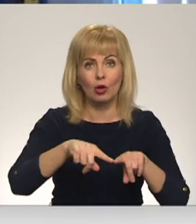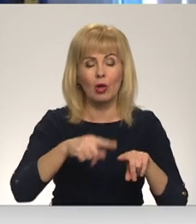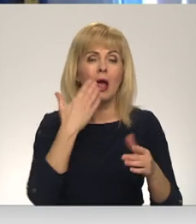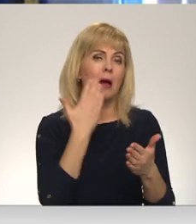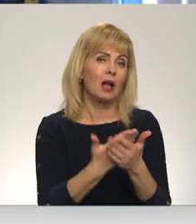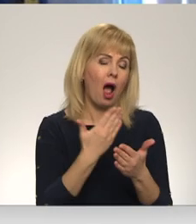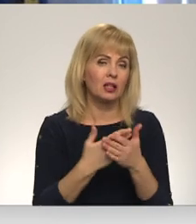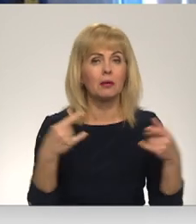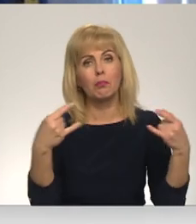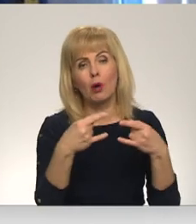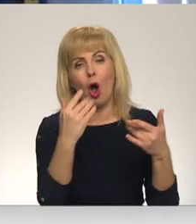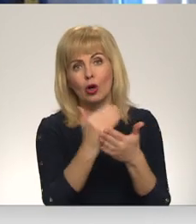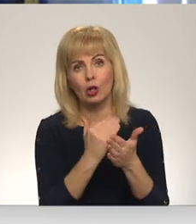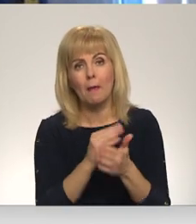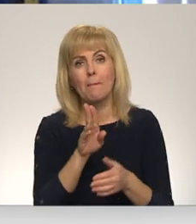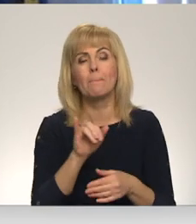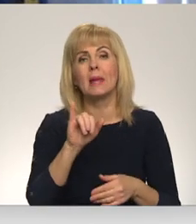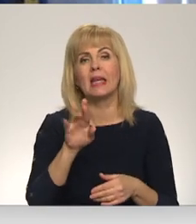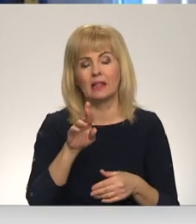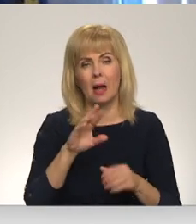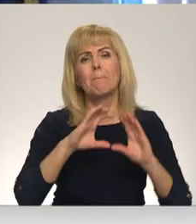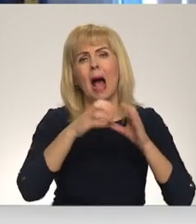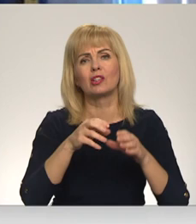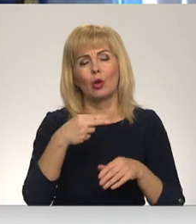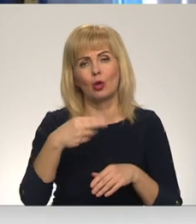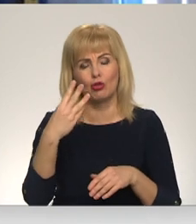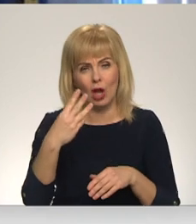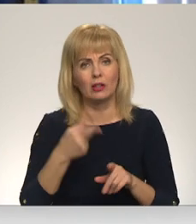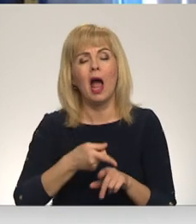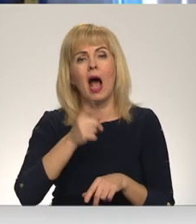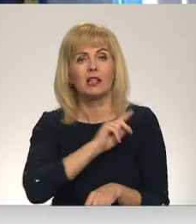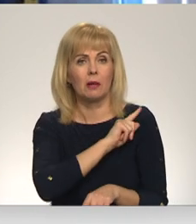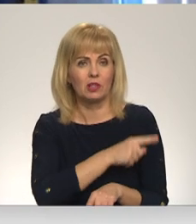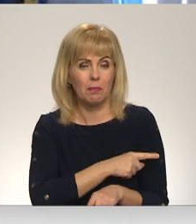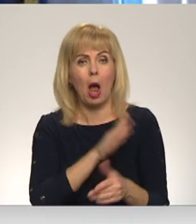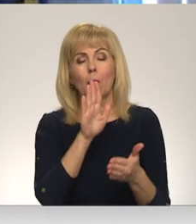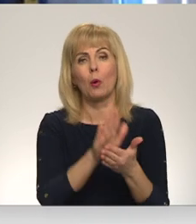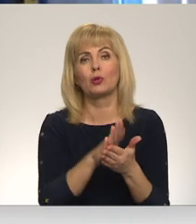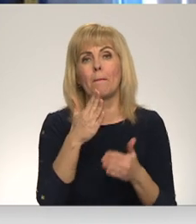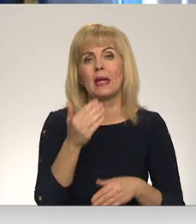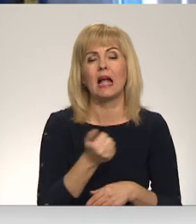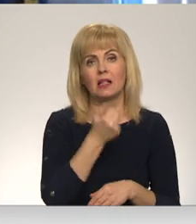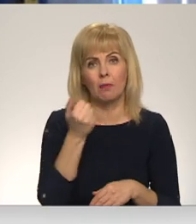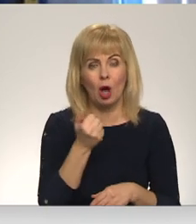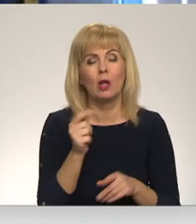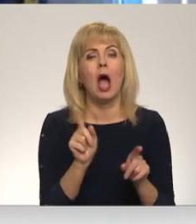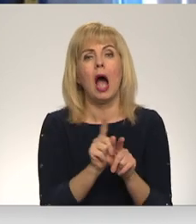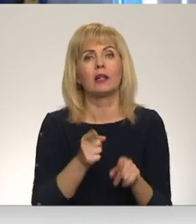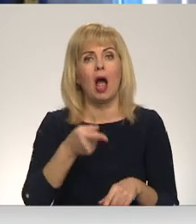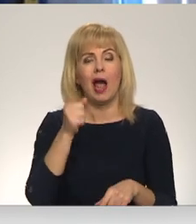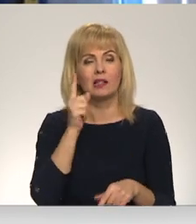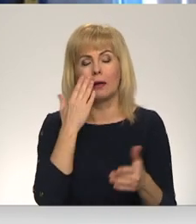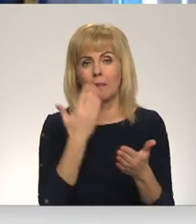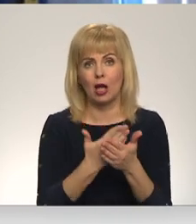retranslēt programmu Mir24. Aizliegums būs spēkā uz pieciem gadiem. Aizliegums